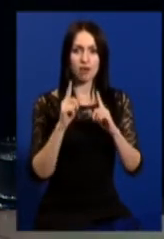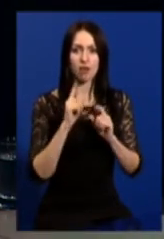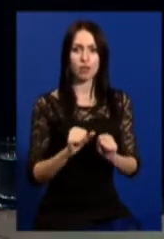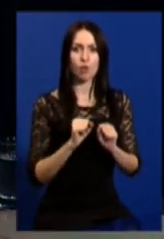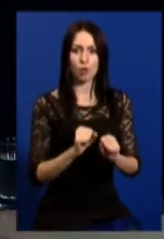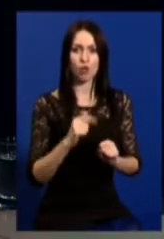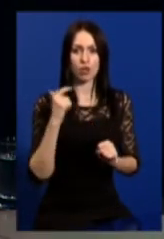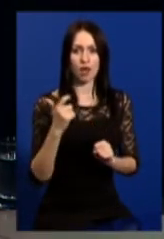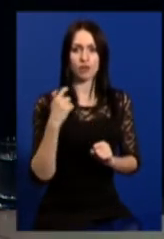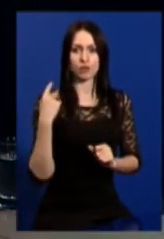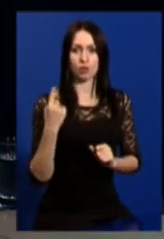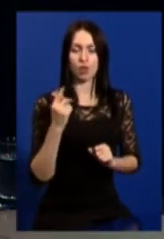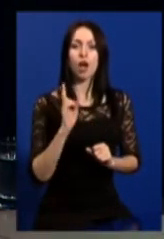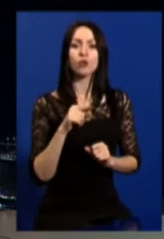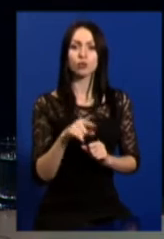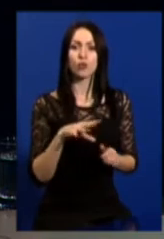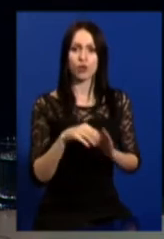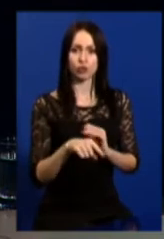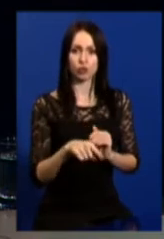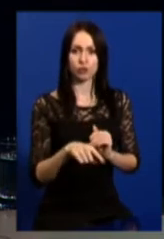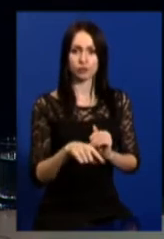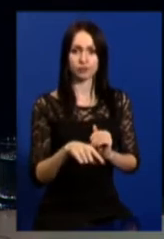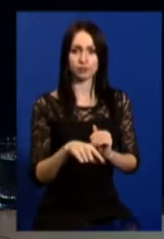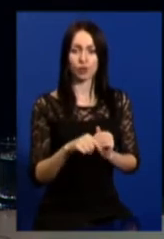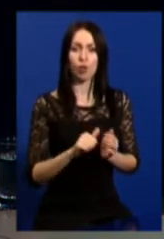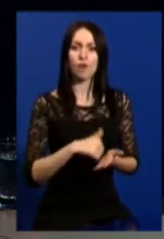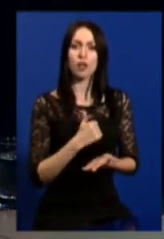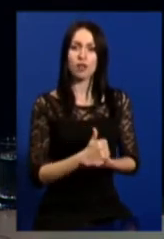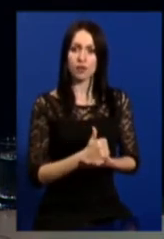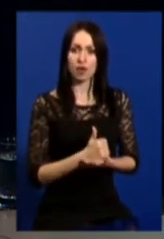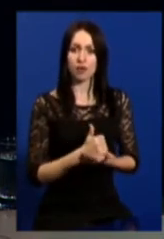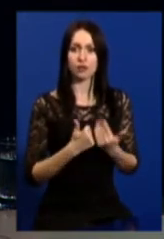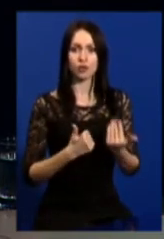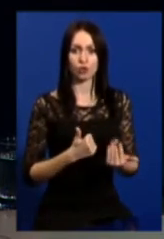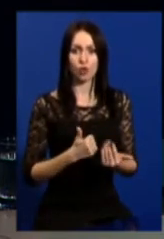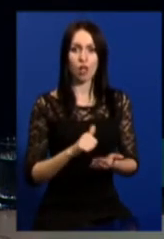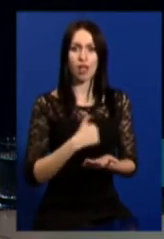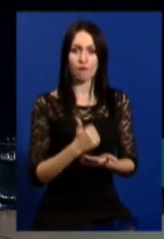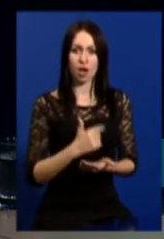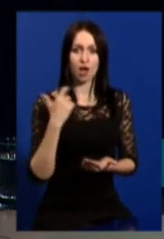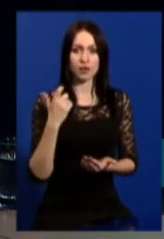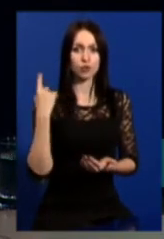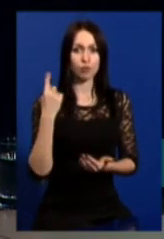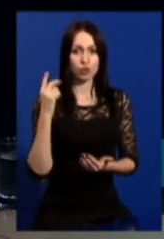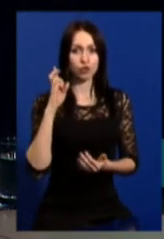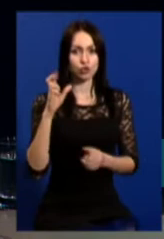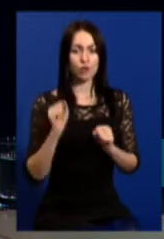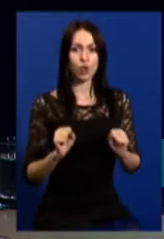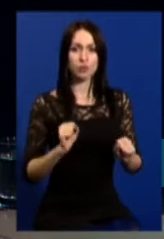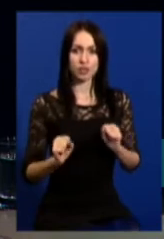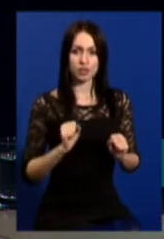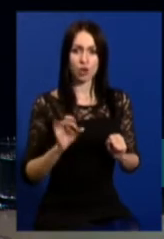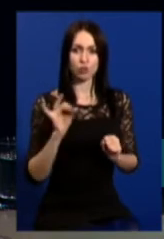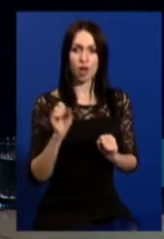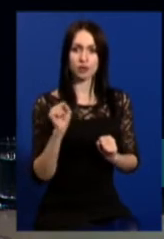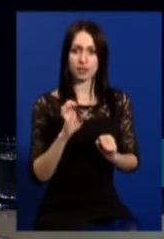оборони Харківської області. Хто до неї увійшов? Очолює її голова Харківської обласної державної адміністрації